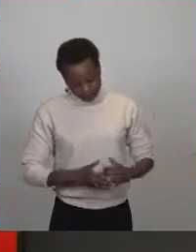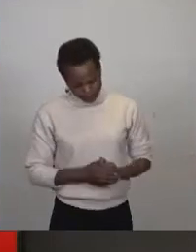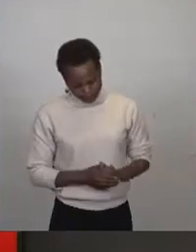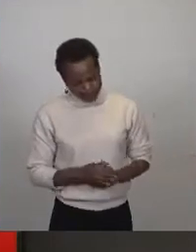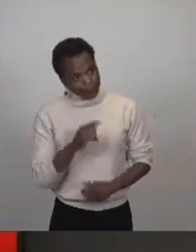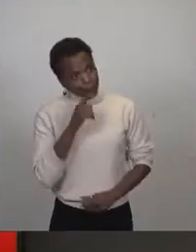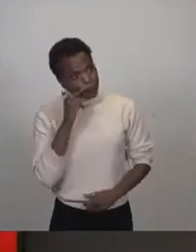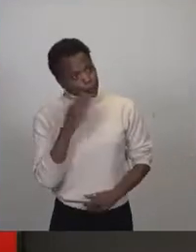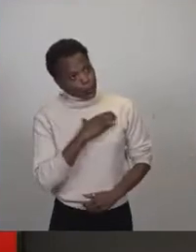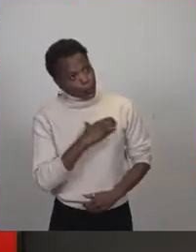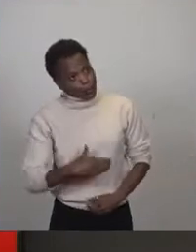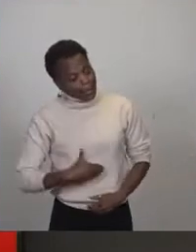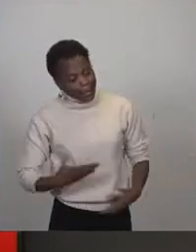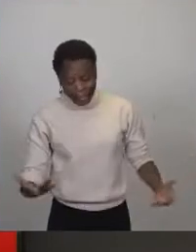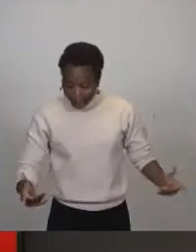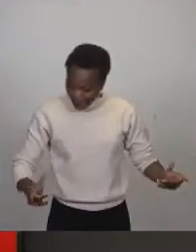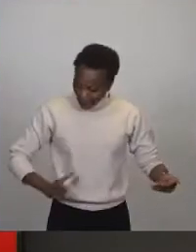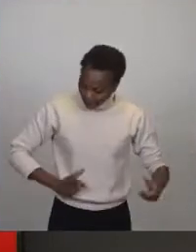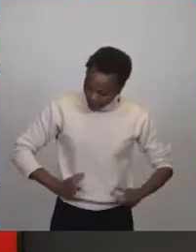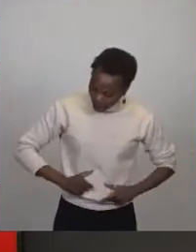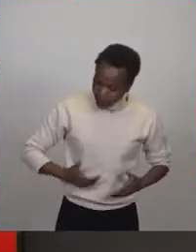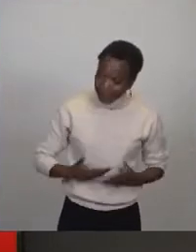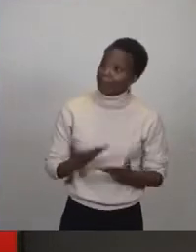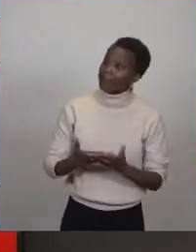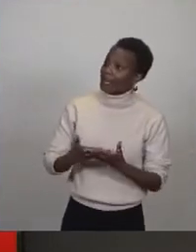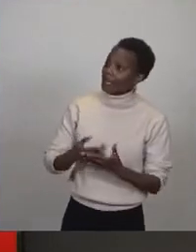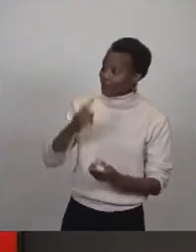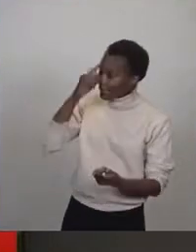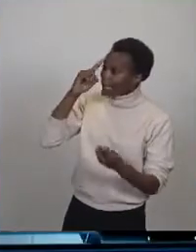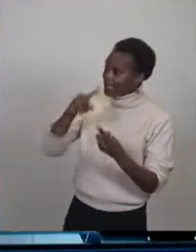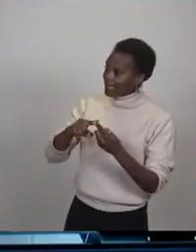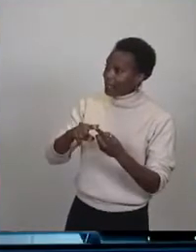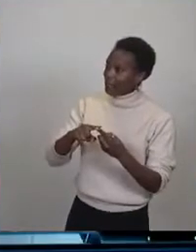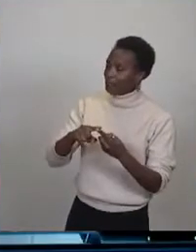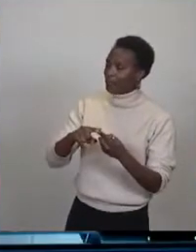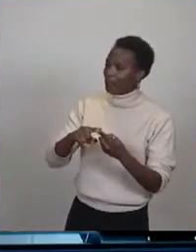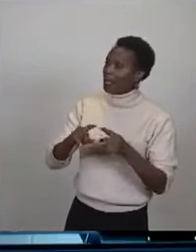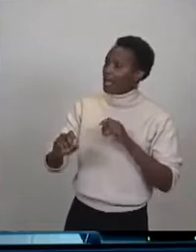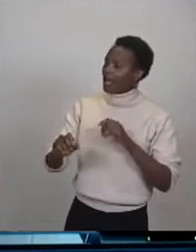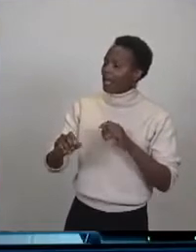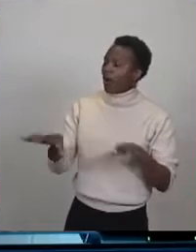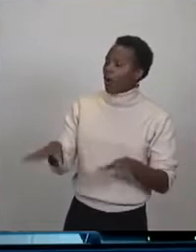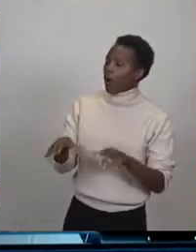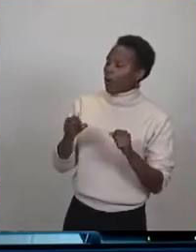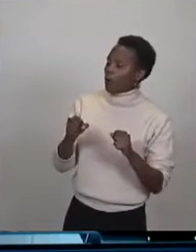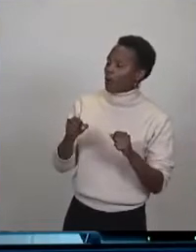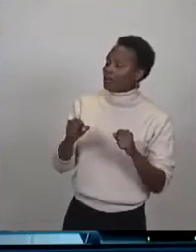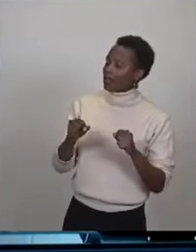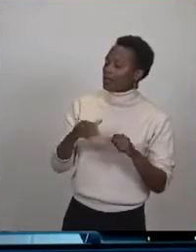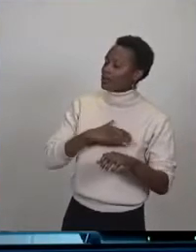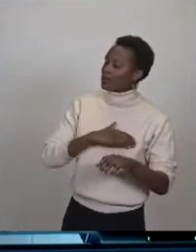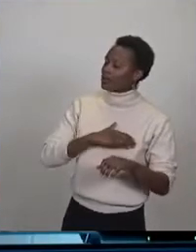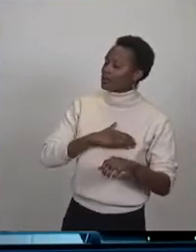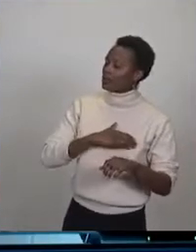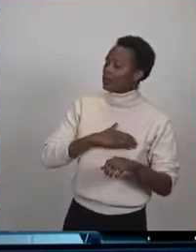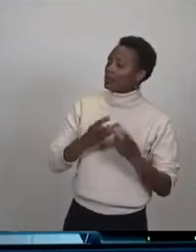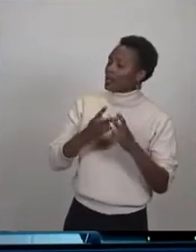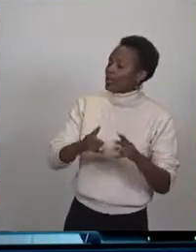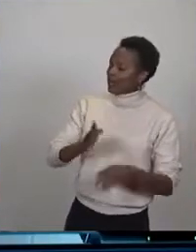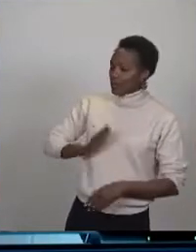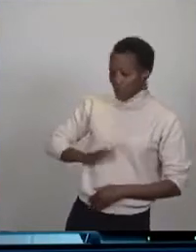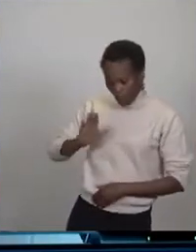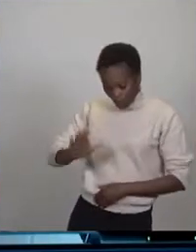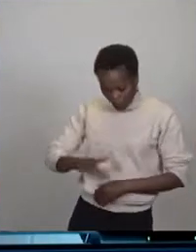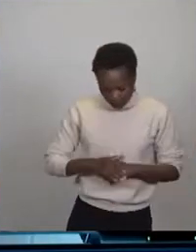Là, on touche au cœur des compétences municipales. Précédemment, on a eu un débat sur l'adhésion à quelques traités de non-prolifération.